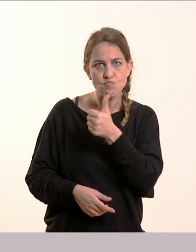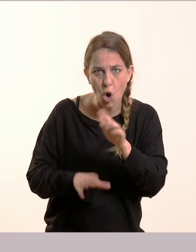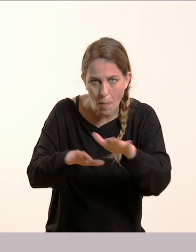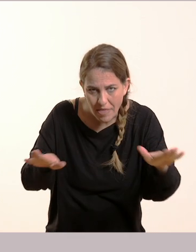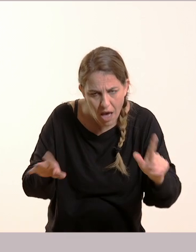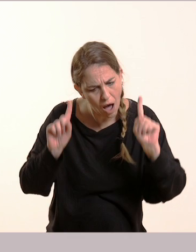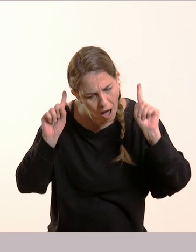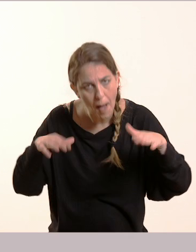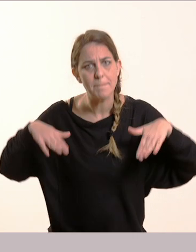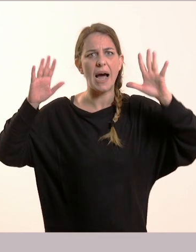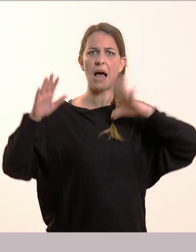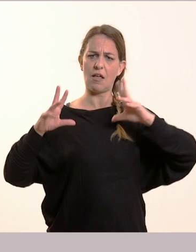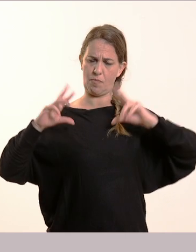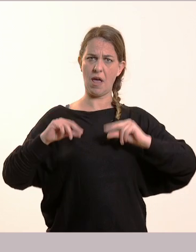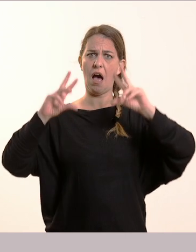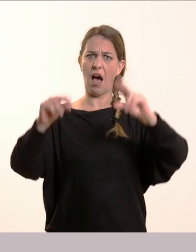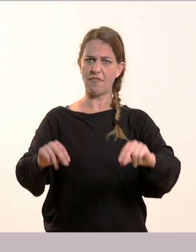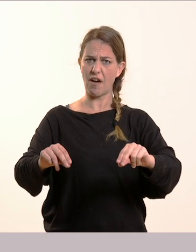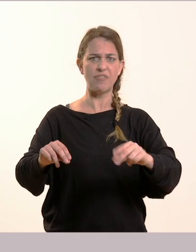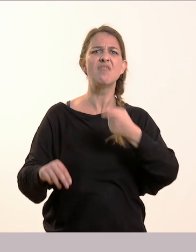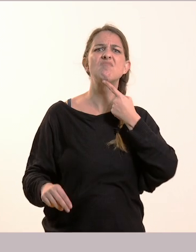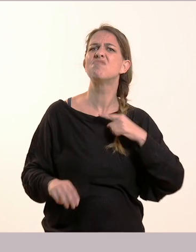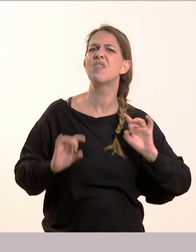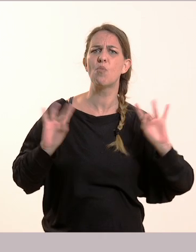θέλουμε. Και οι μεγάλοι, δεν τους αρέσει να χάνουν.